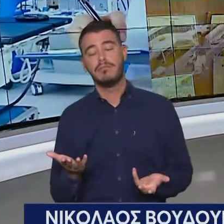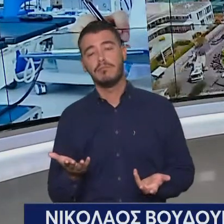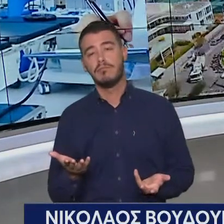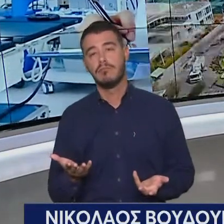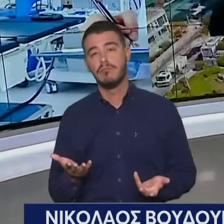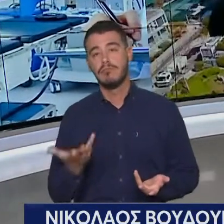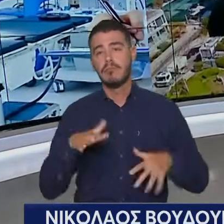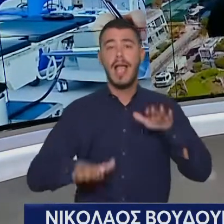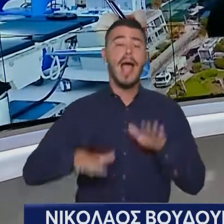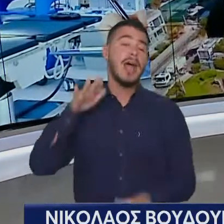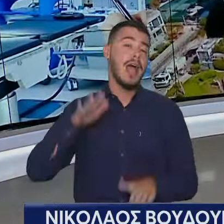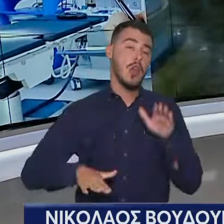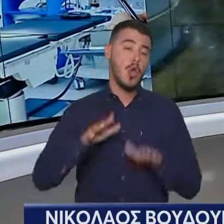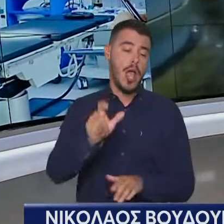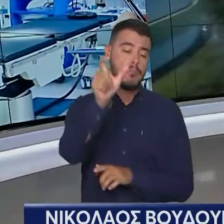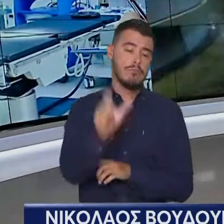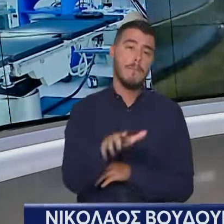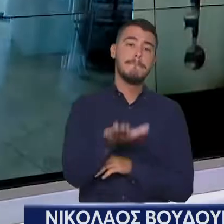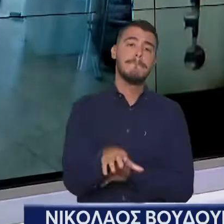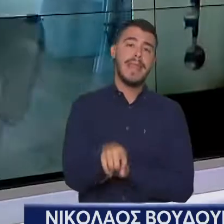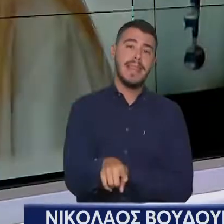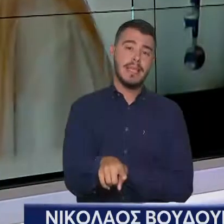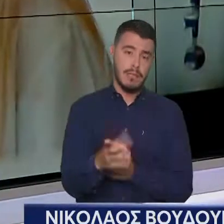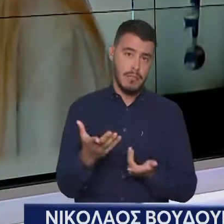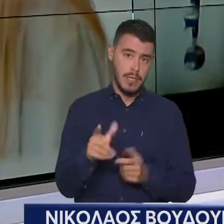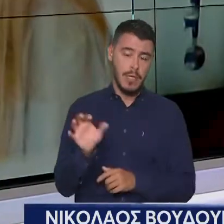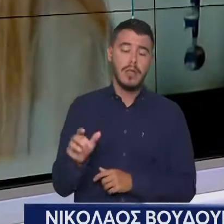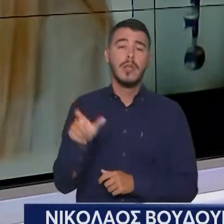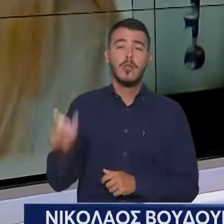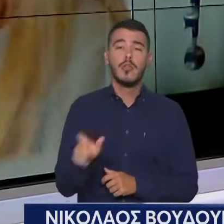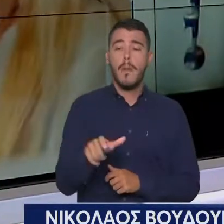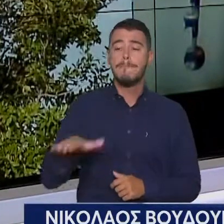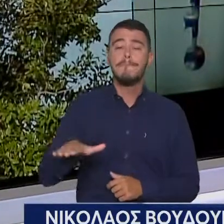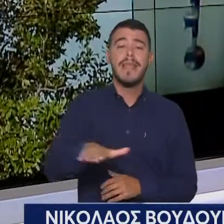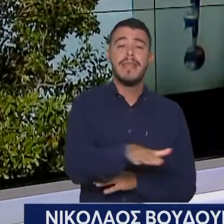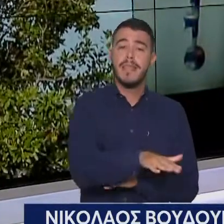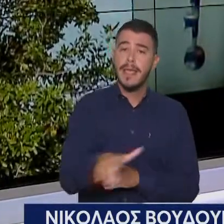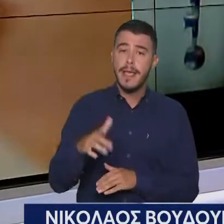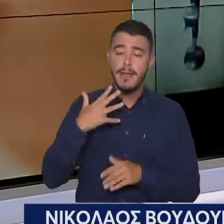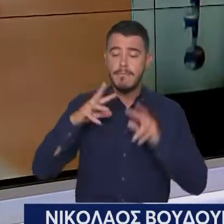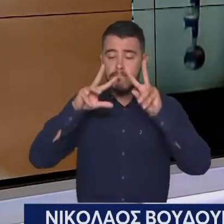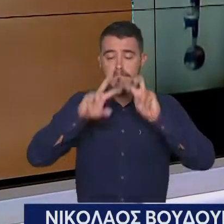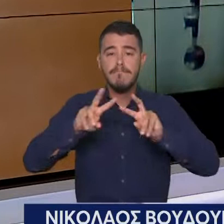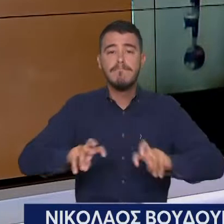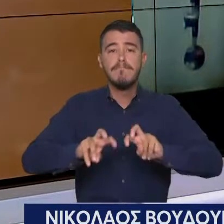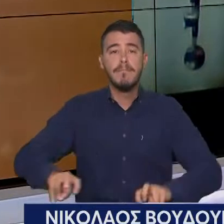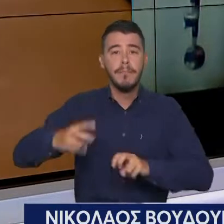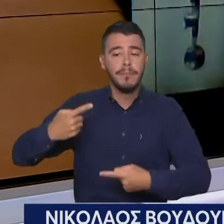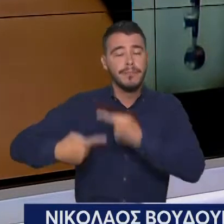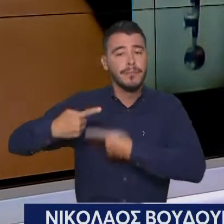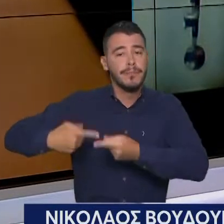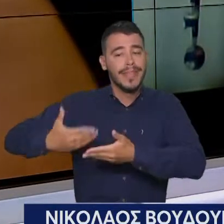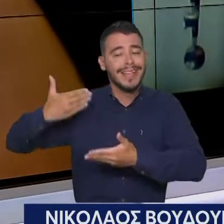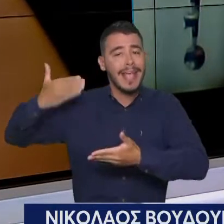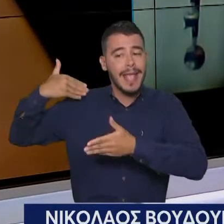παθολογικό υπόστρωμα του κάθε παιδιού ή της κάθε οικογένειας, ελέγχουμε και οι εκκληρονομικές εκκληρονομικές Άρα λοιπόν μια